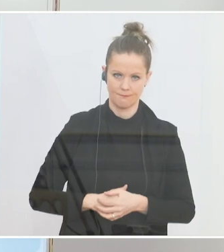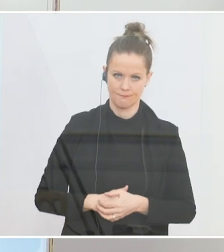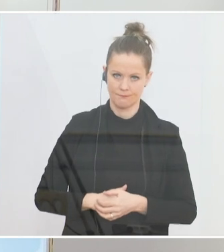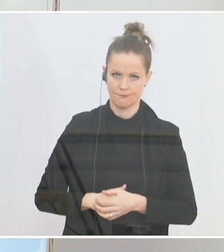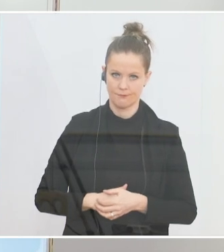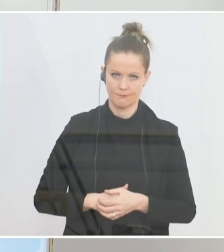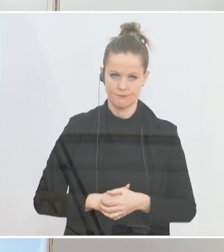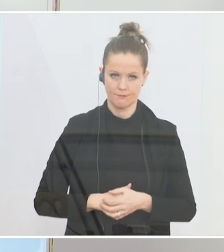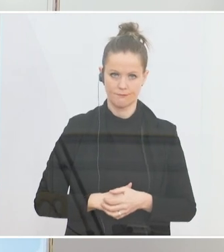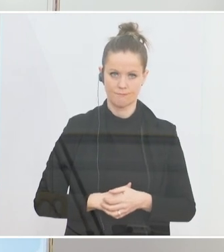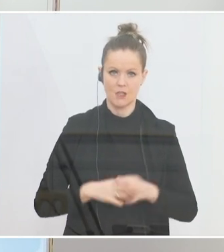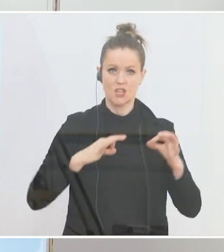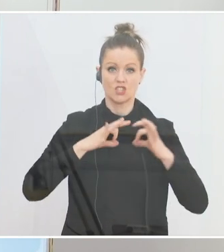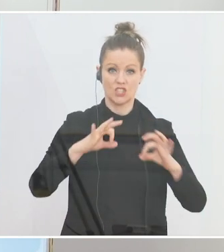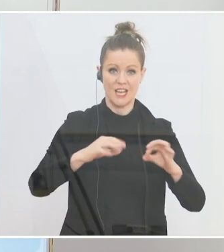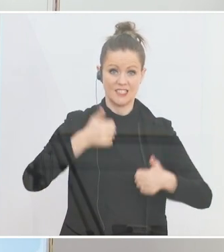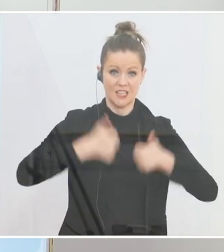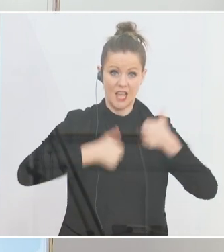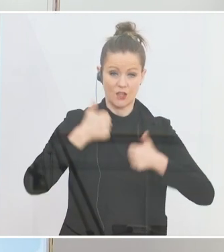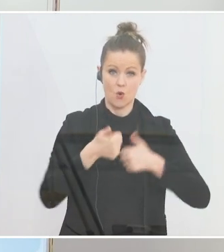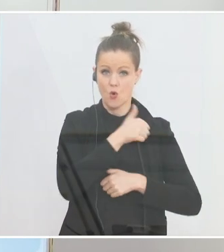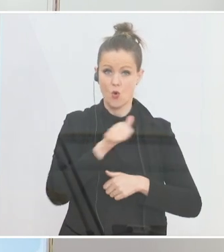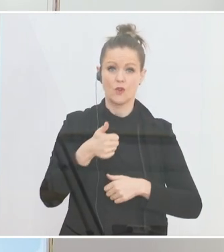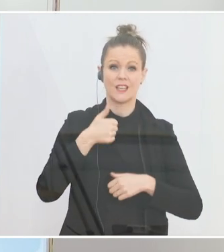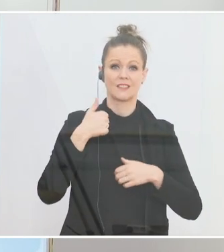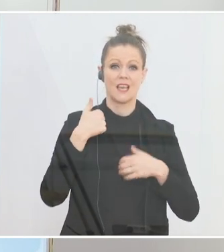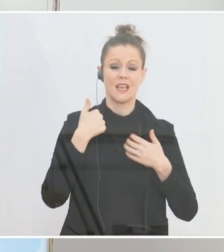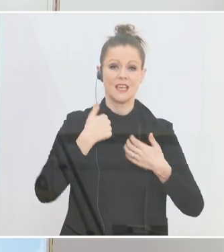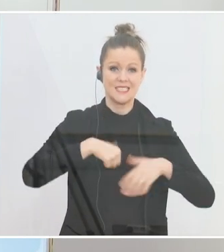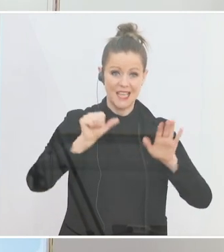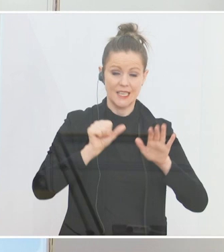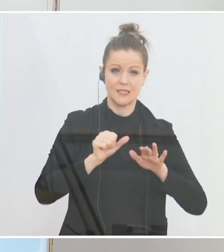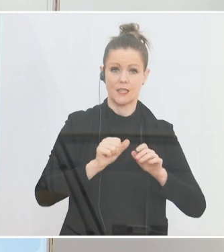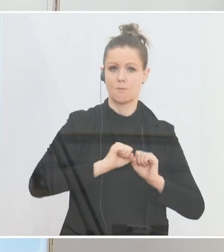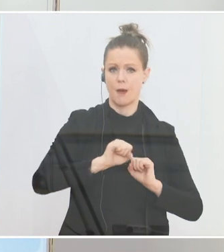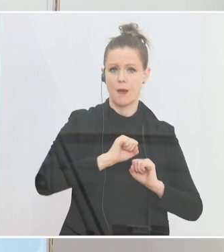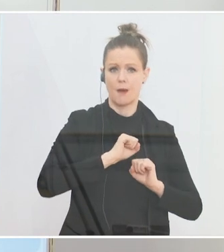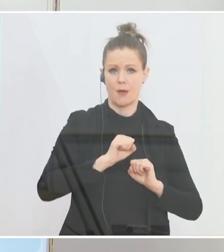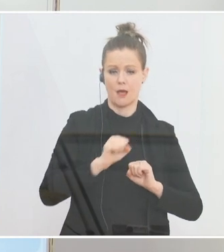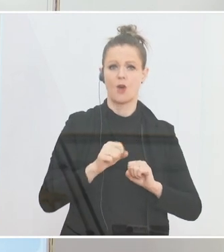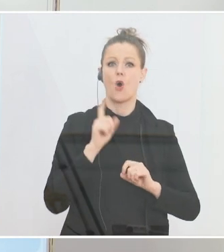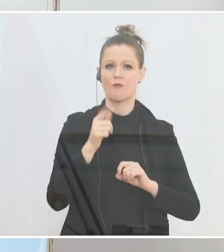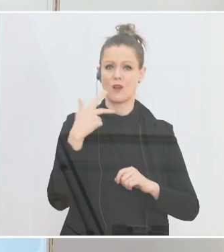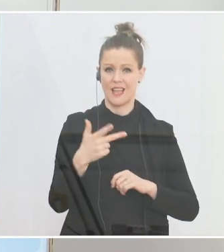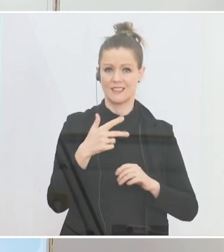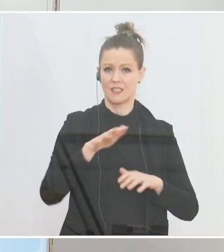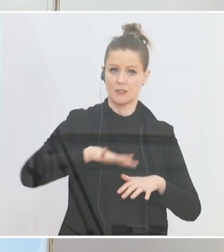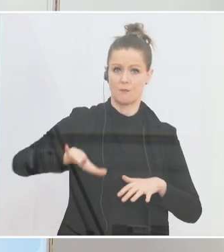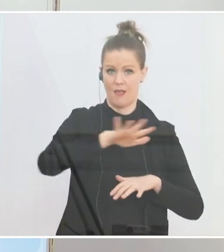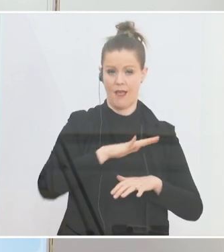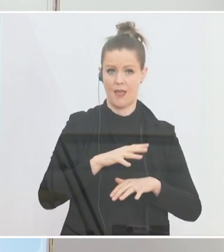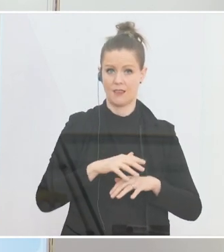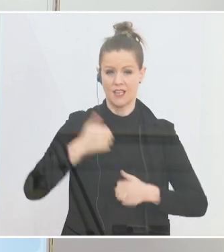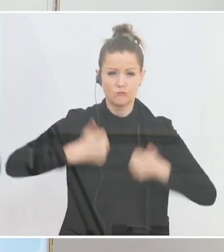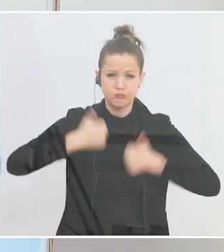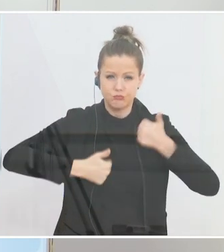Gefährliche Straßenrennen mit 116 kmh durch die 30er-Zone auf der Autobahn mit 254 kmh sich ein Rennen liefern,